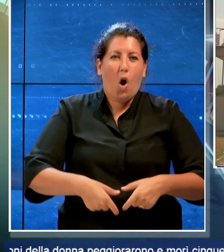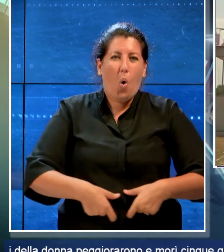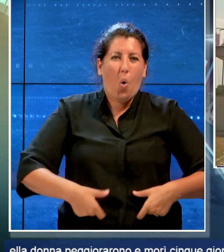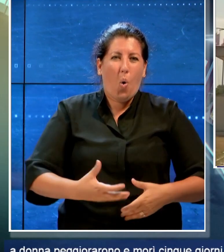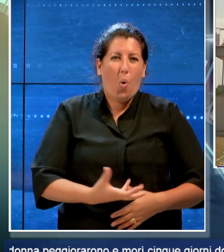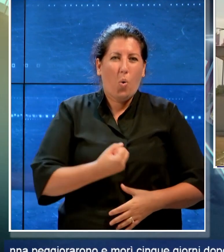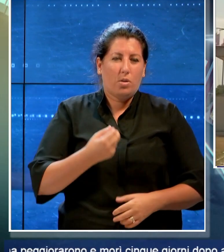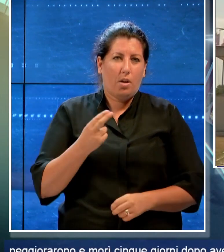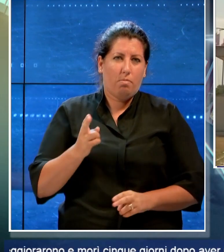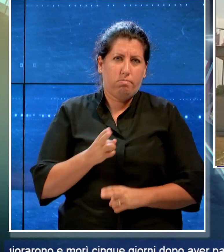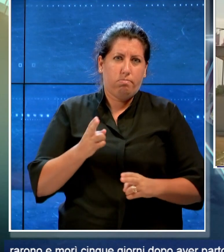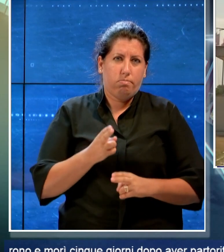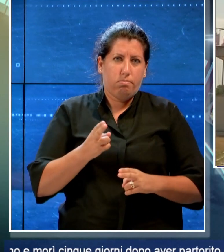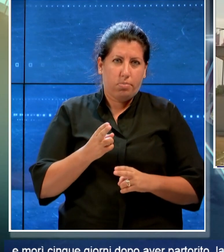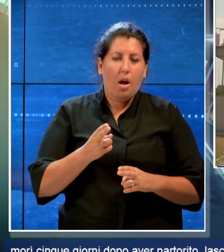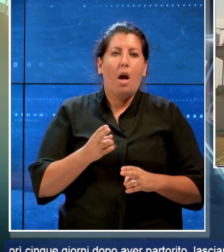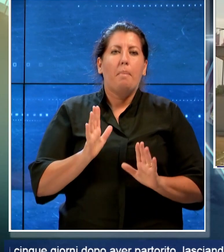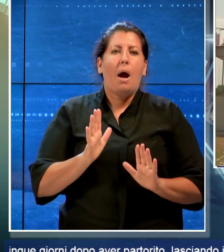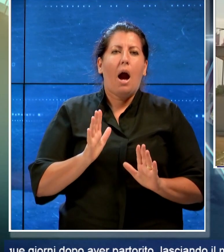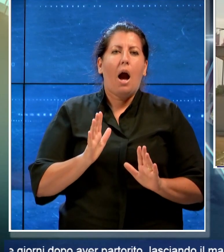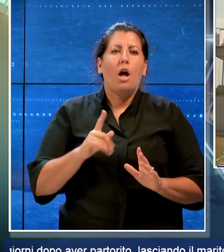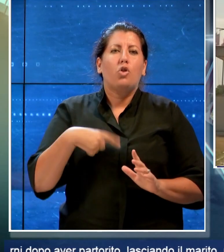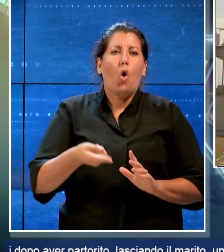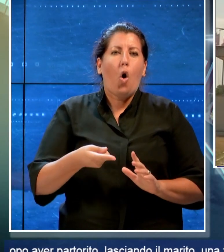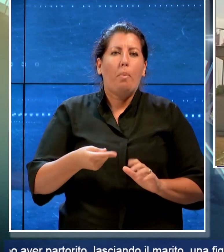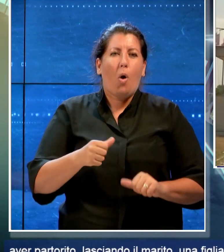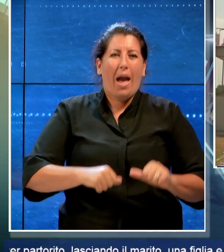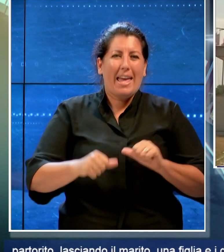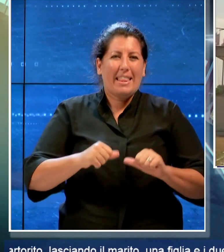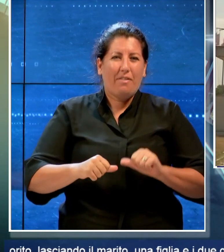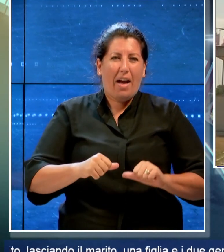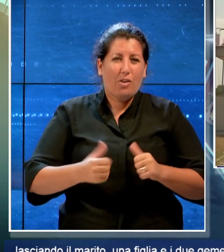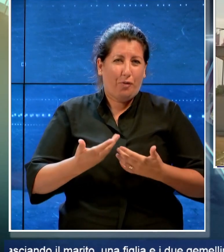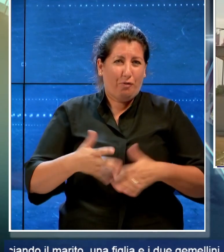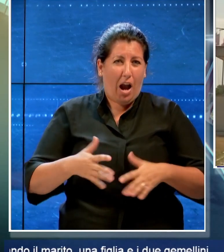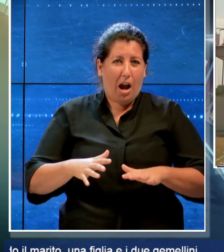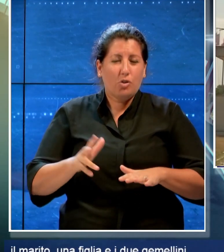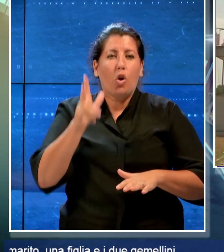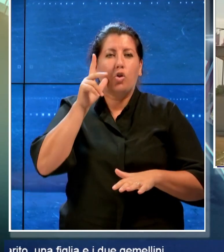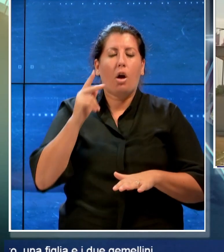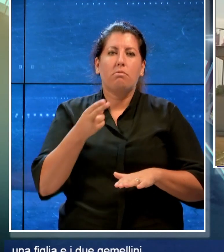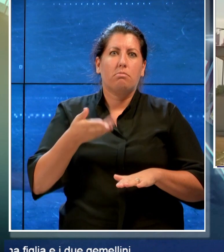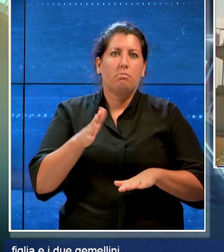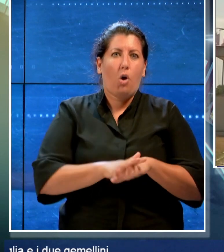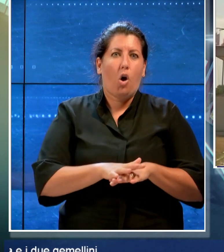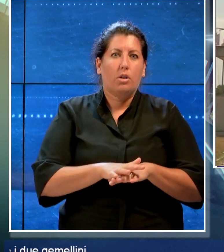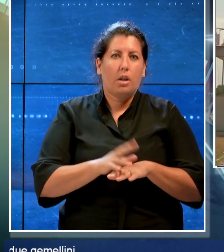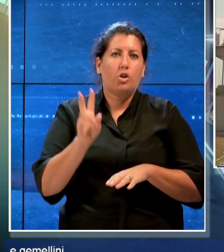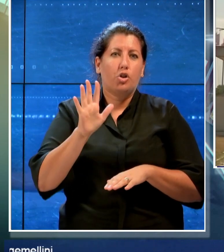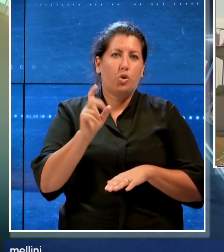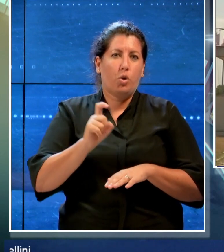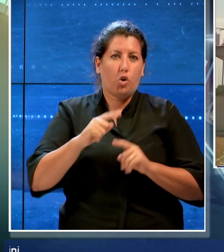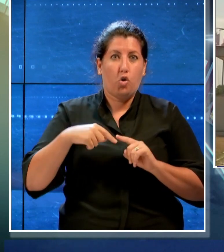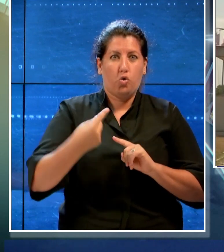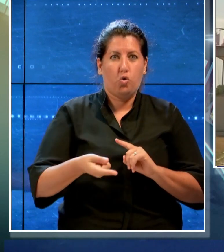'utero. Dopo l'intervento le condizioni della donna peggiorarono e morì cinque giorni dopo